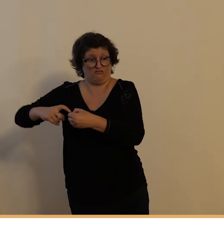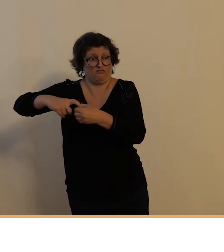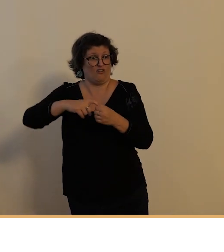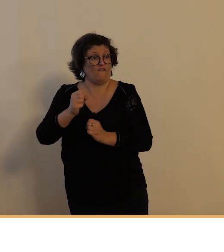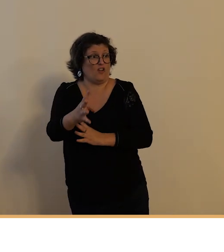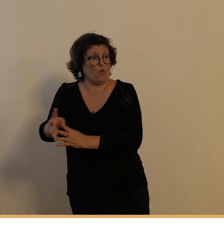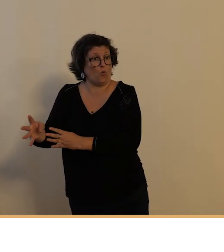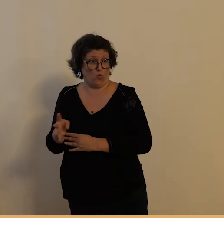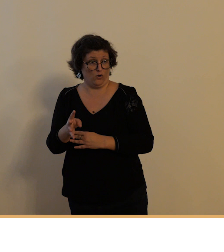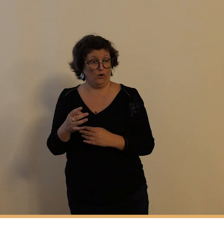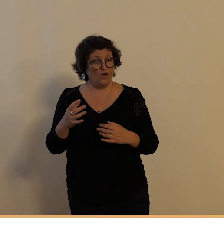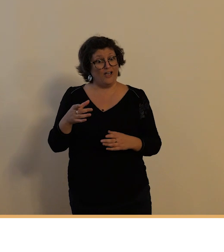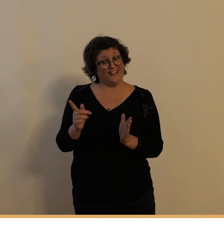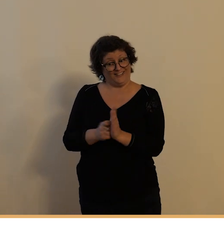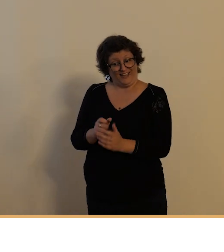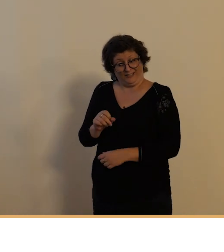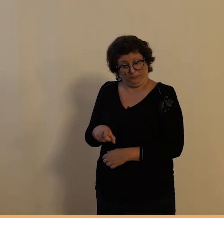en jeu sur deux est un cycliste